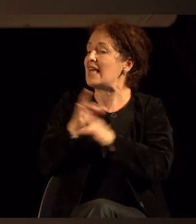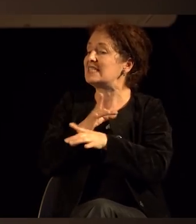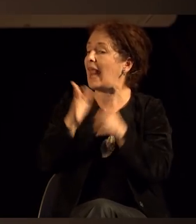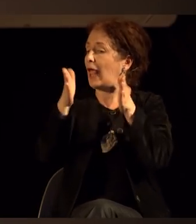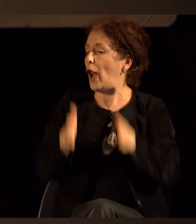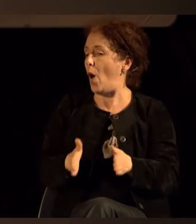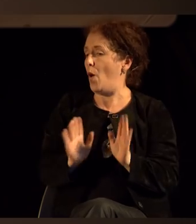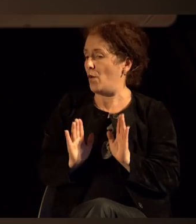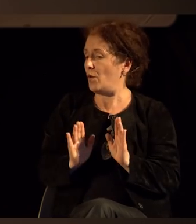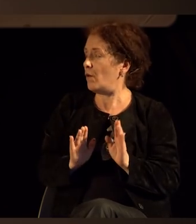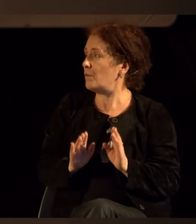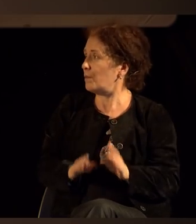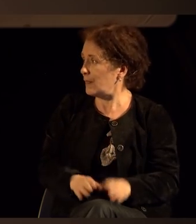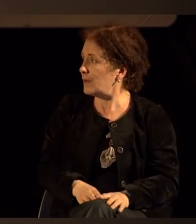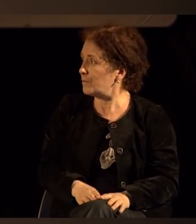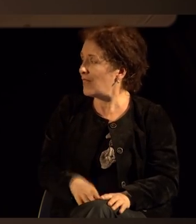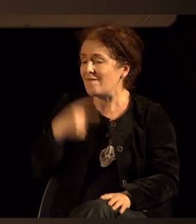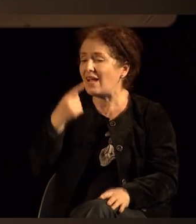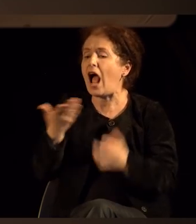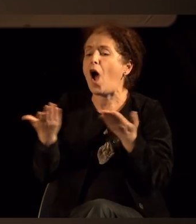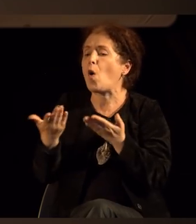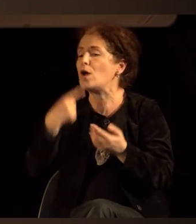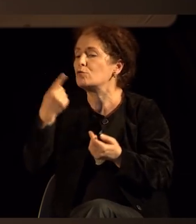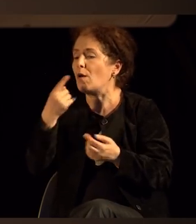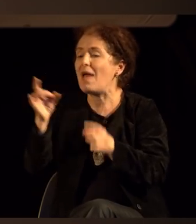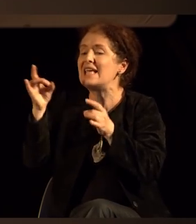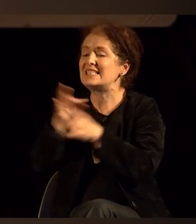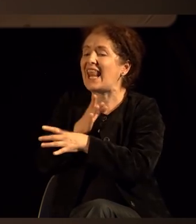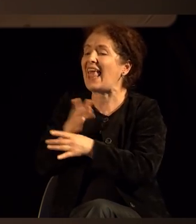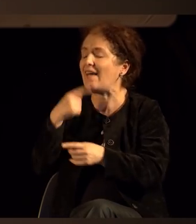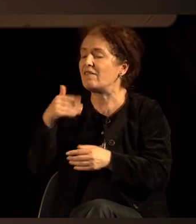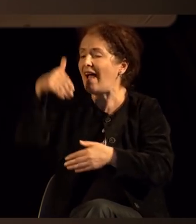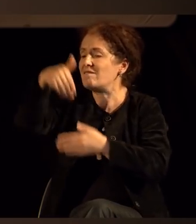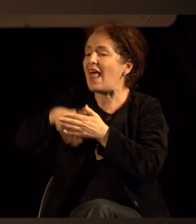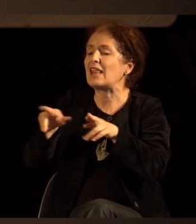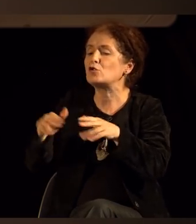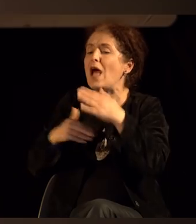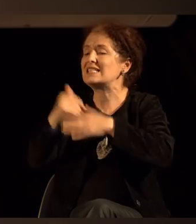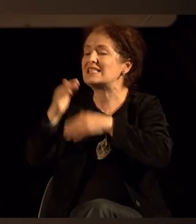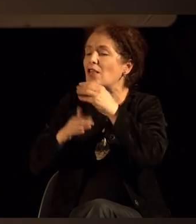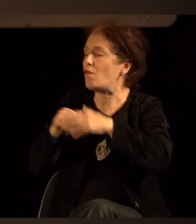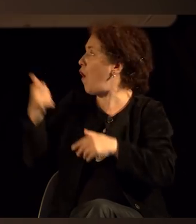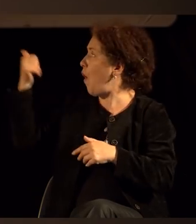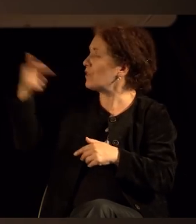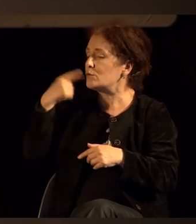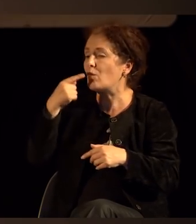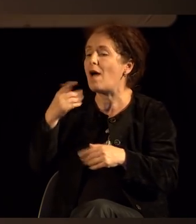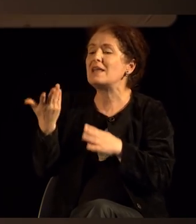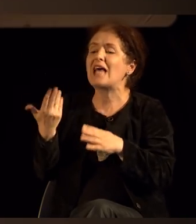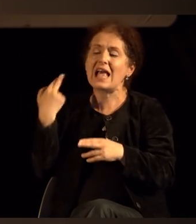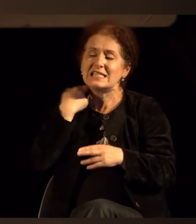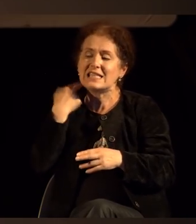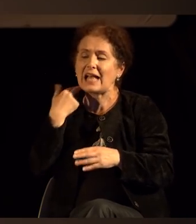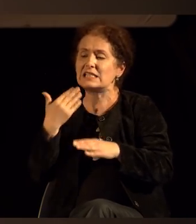Па, во рамките на таа среќава влегувае и задоволството. Бидејќи овде се говори за сексуалното